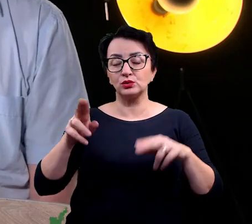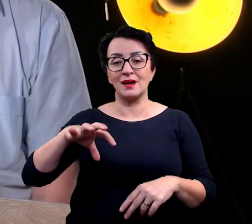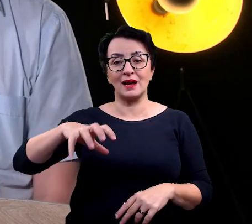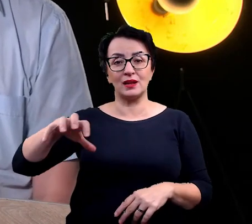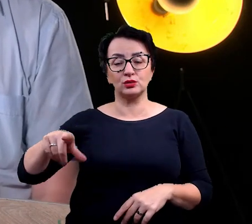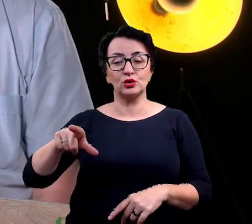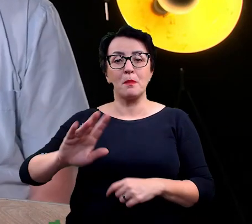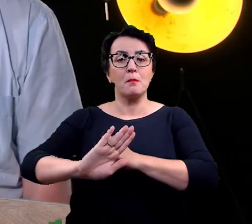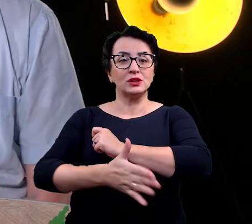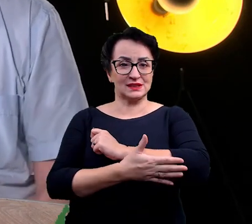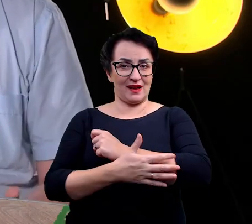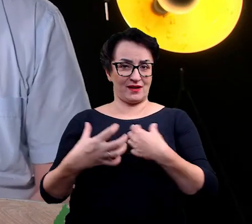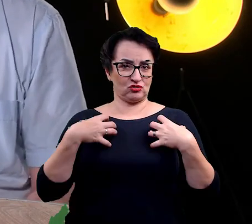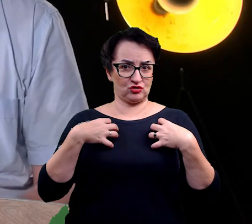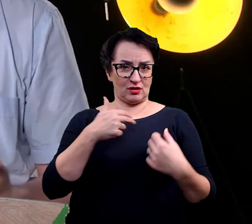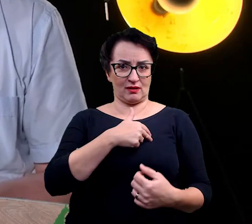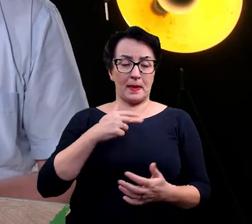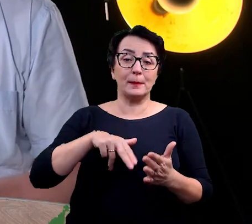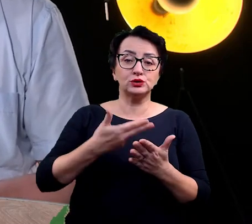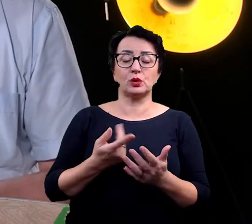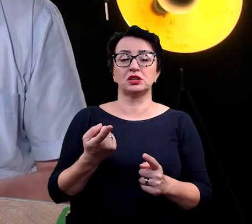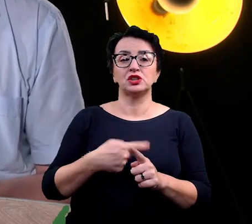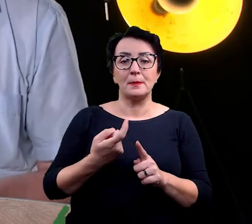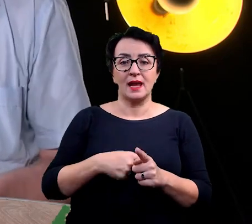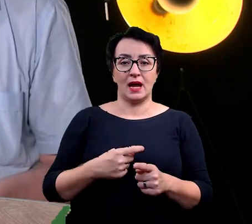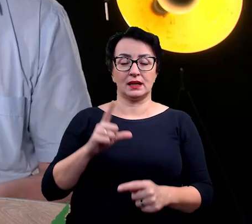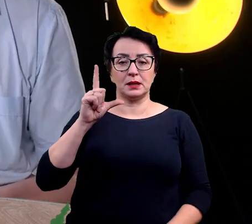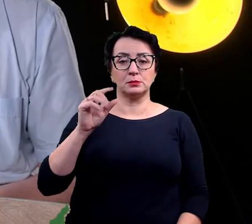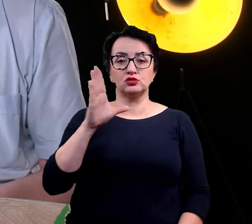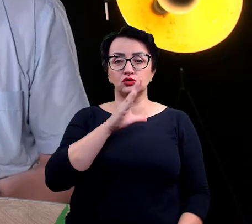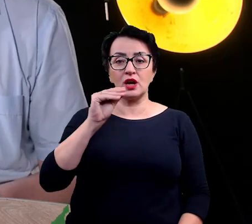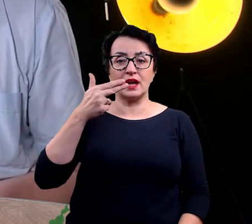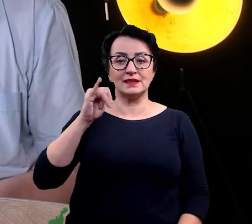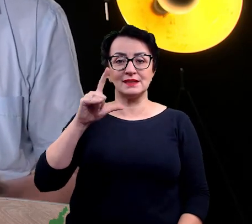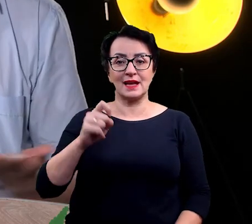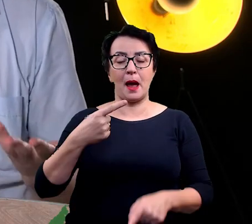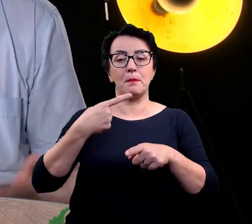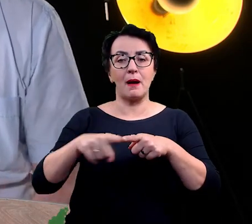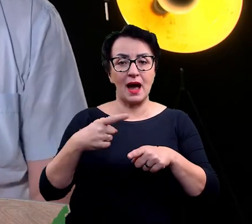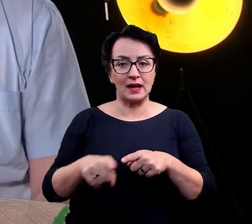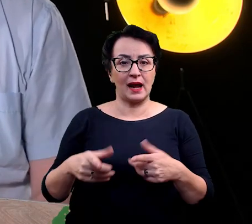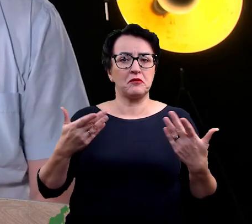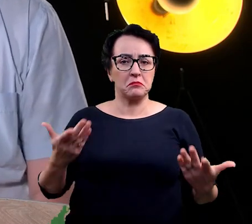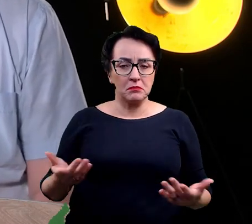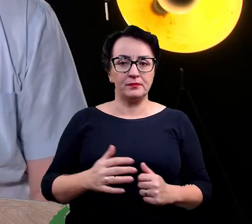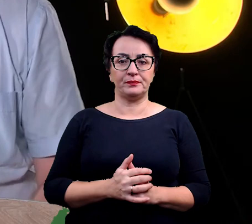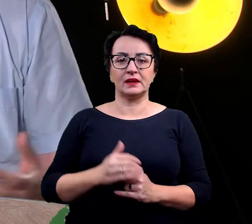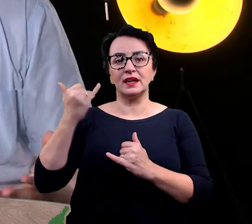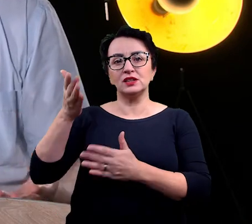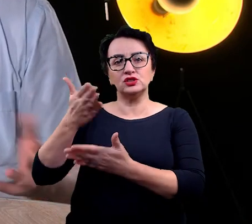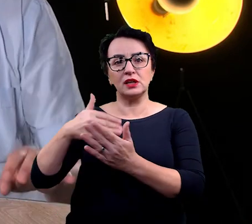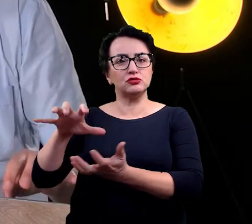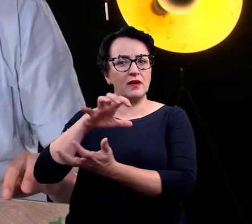są podstawą naszej egzystencji, nie? Ziemiaki, pszenica, marchewki na przykład, prawda, w innych częściach świata.